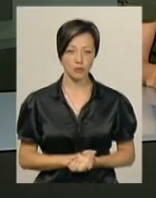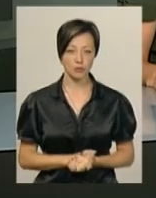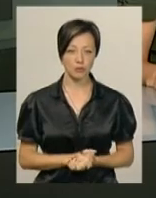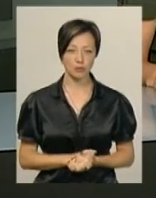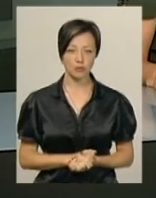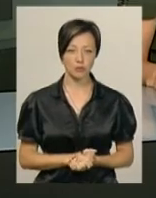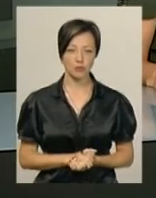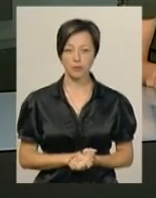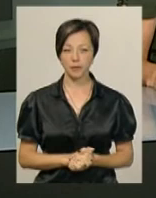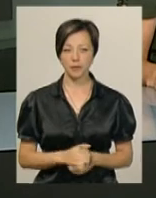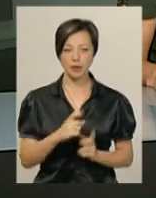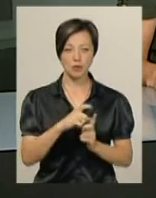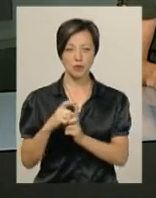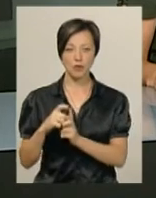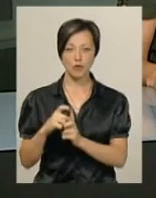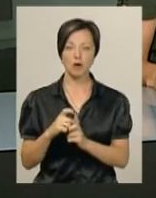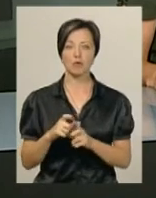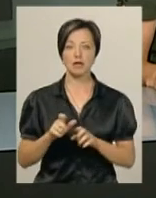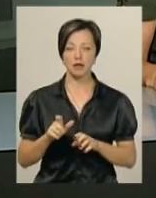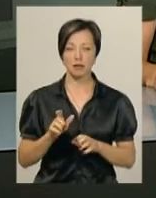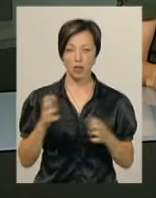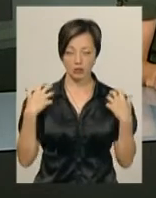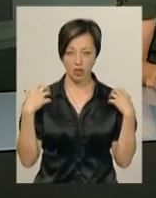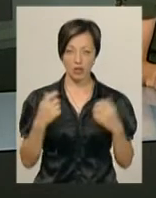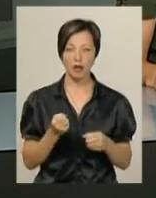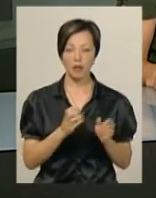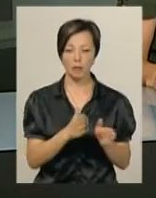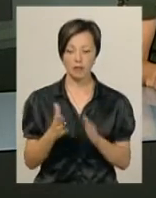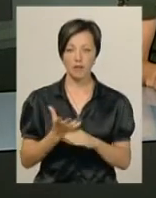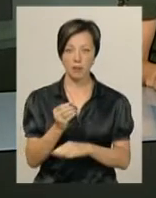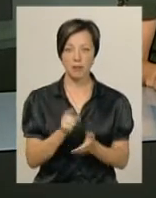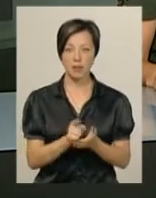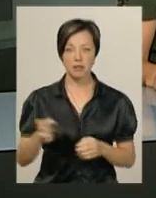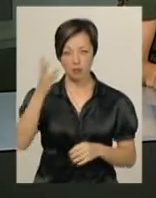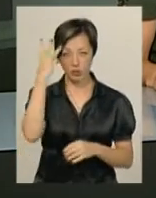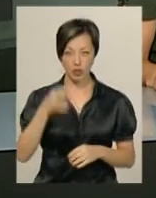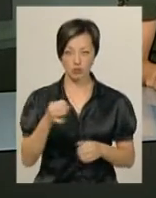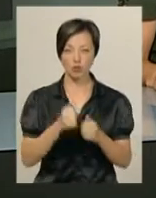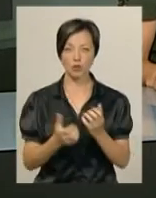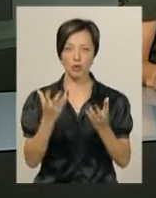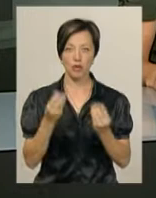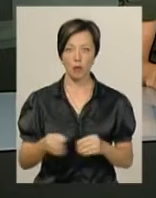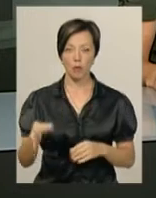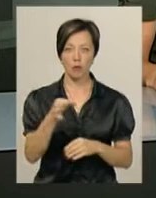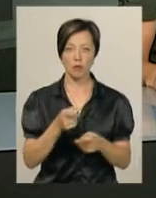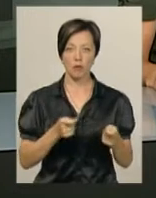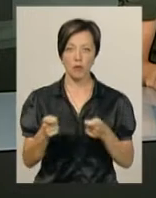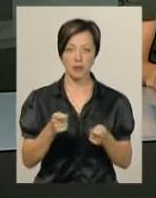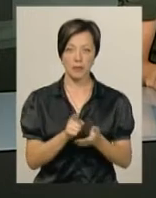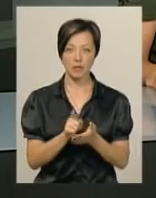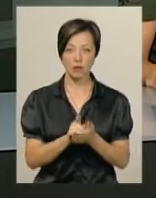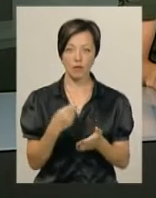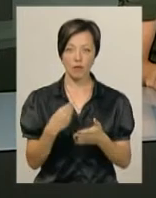За словами Марії Квятковської, для безперебійної виплати пенсій на Хмельниччині, щодня на рахунки обласного управління